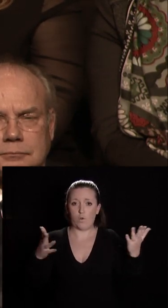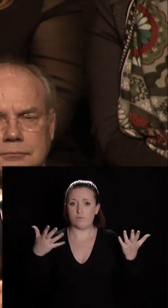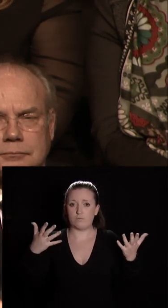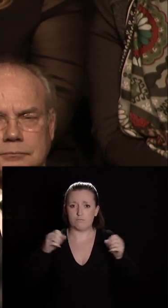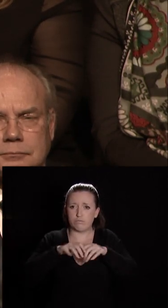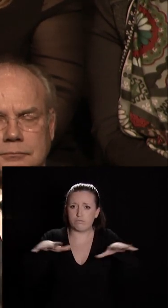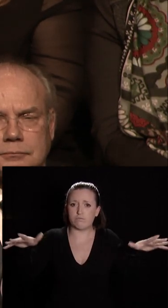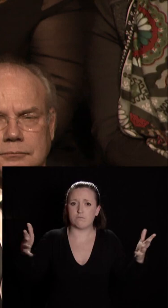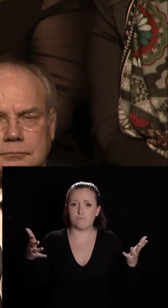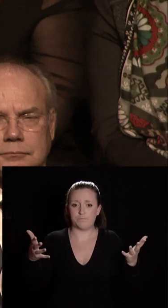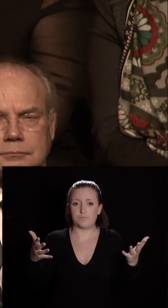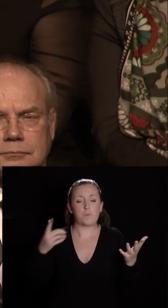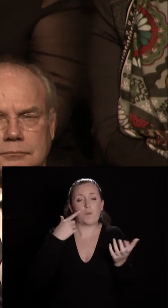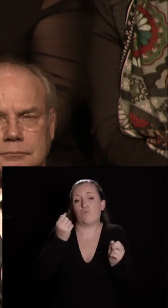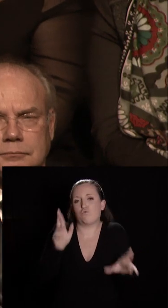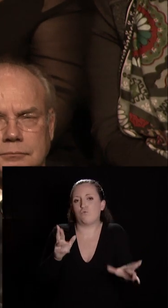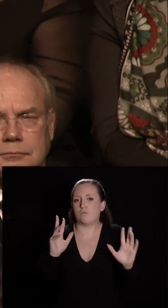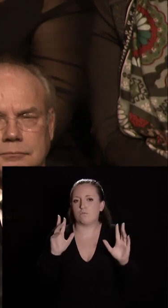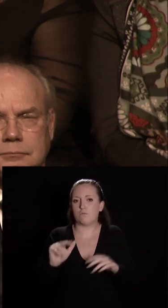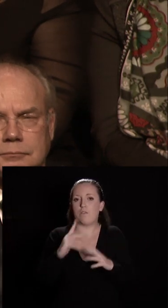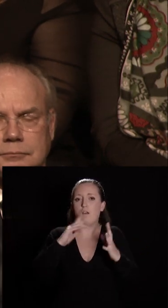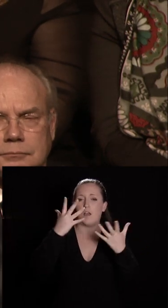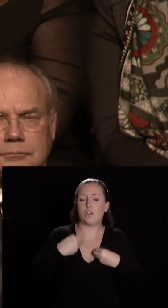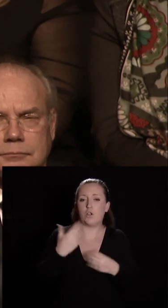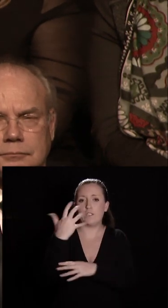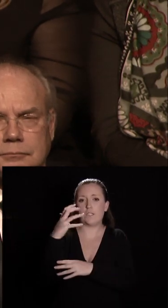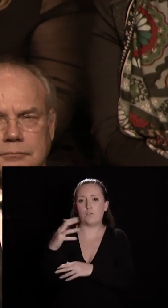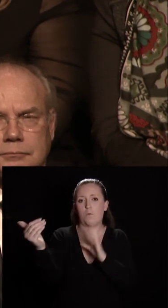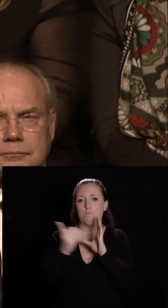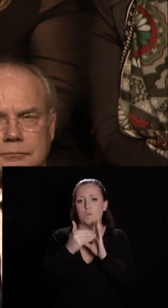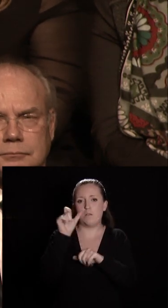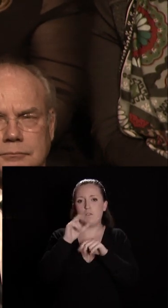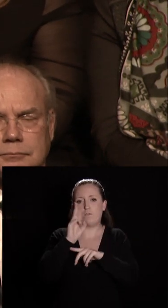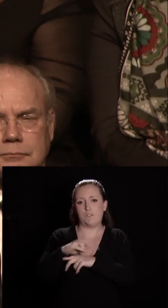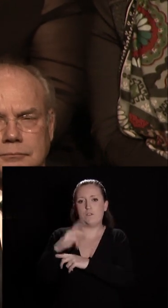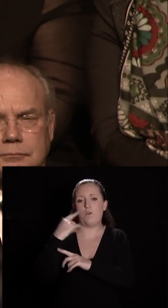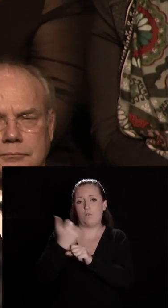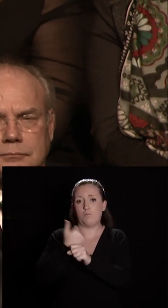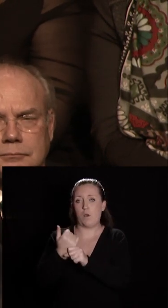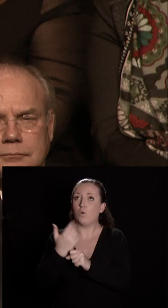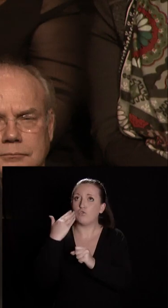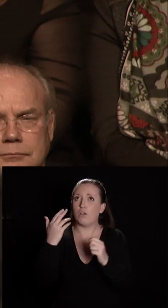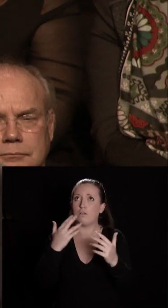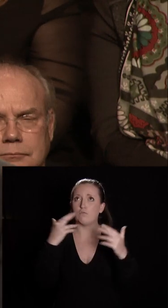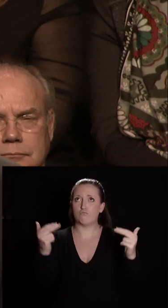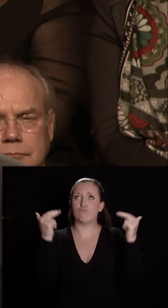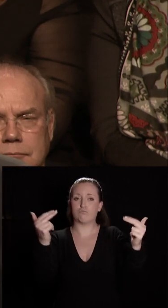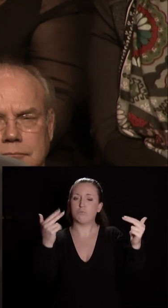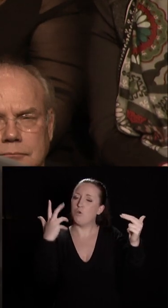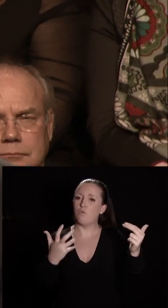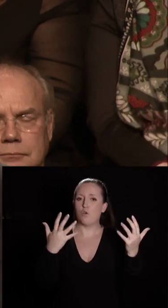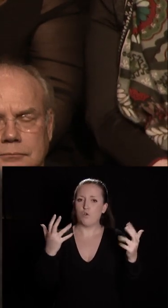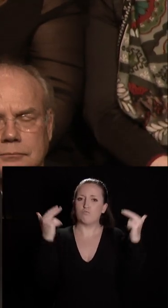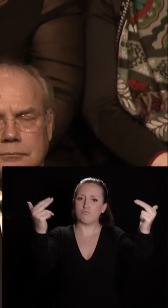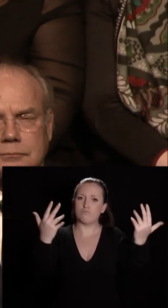et j'ose espérer et j'en suis sûr qu'il accueillera 500 000 visiteurs par an la barre est haute mais il faut avoir de l'ambition et nous